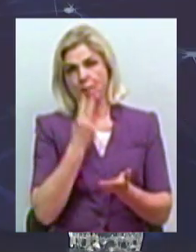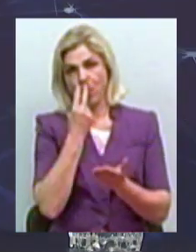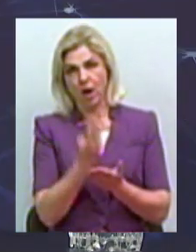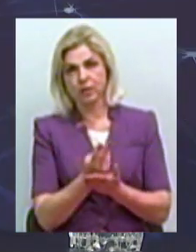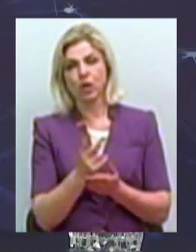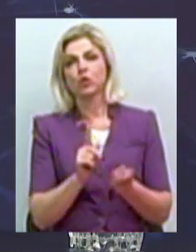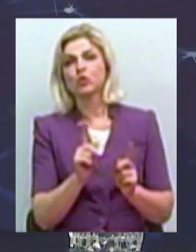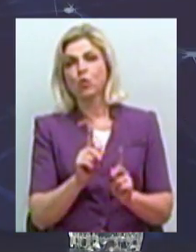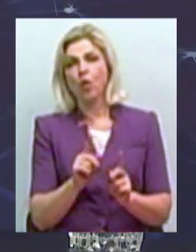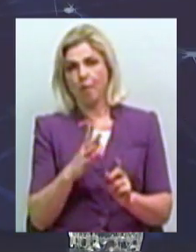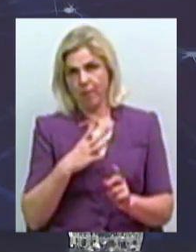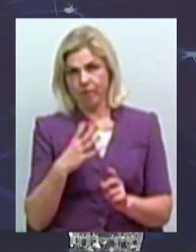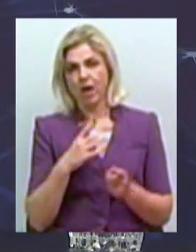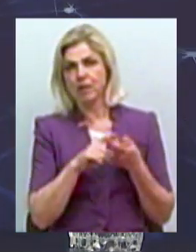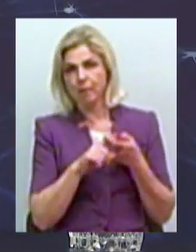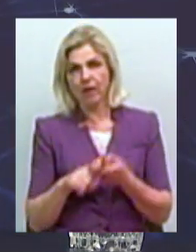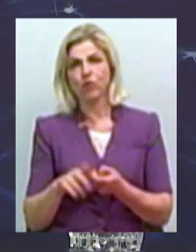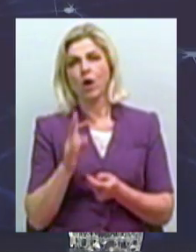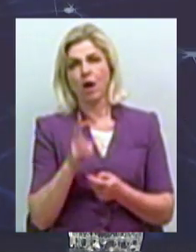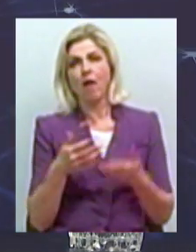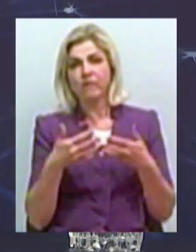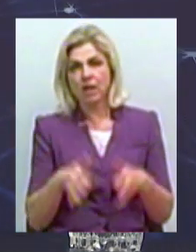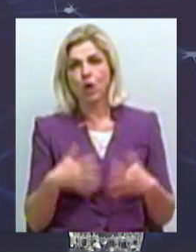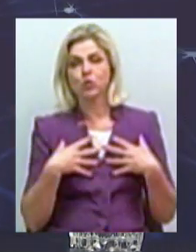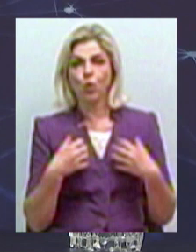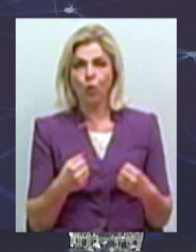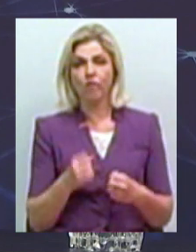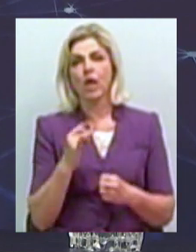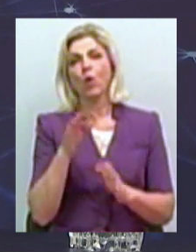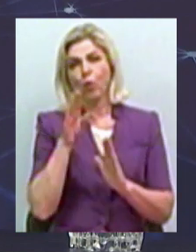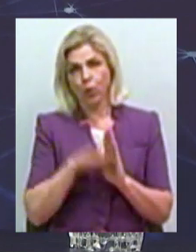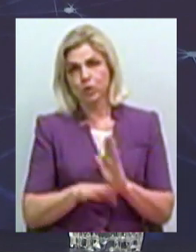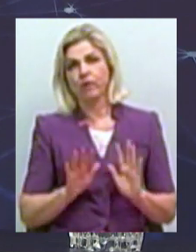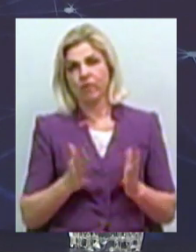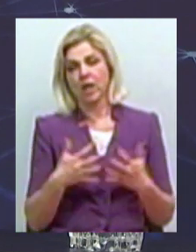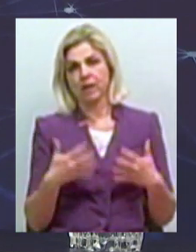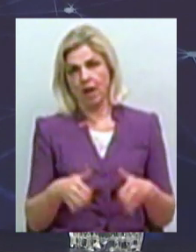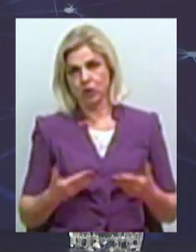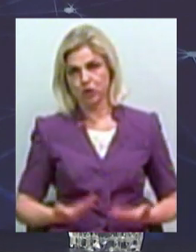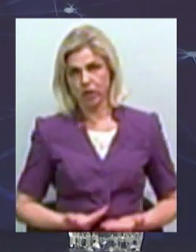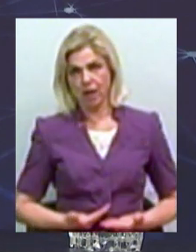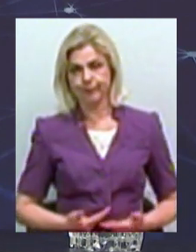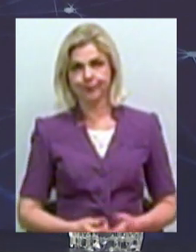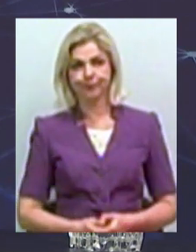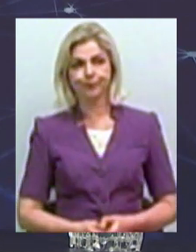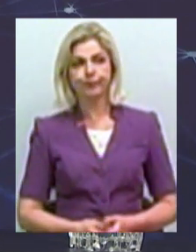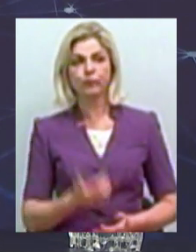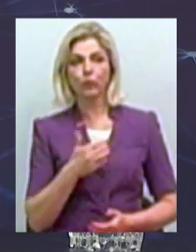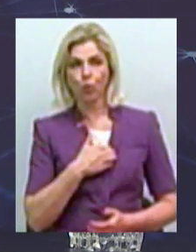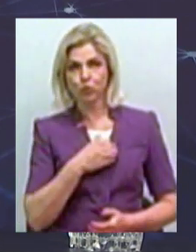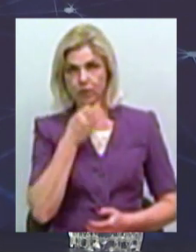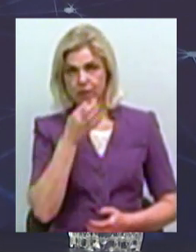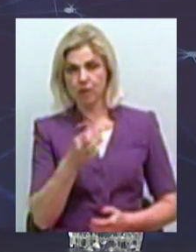призводить нерідко це саме до втрати здоров'я, а в найгіршому випадку – втрати життя. І хочу сказати,